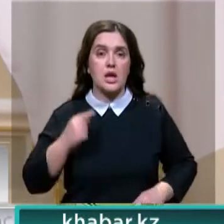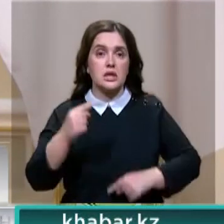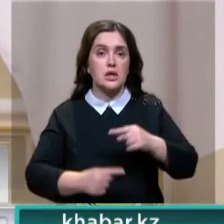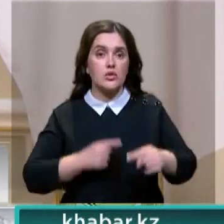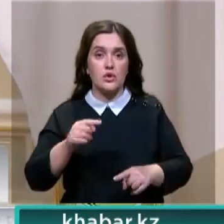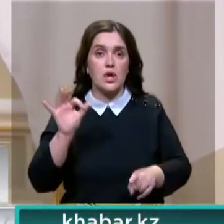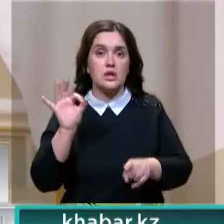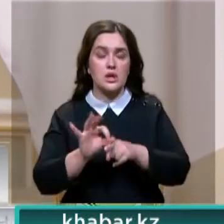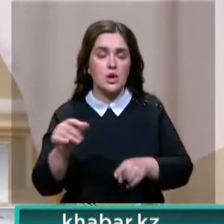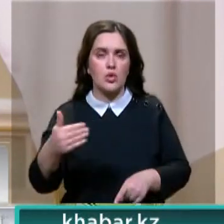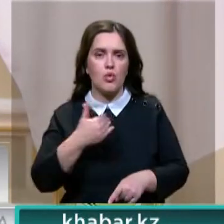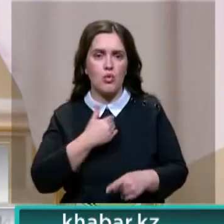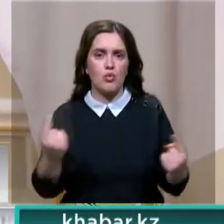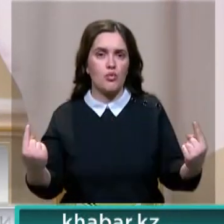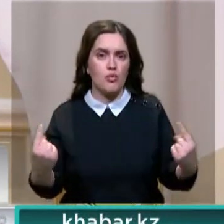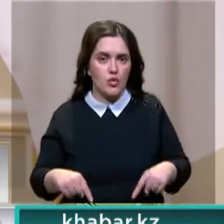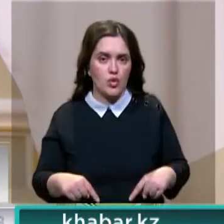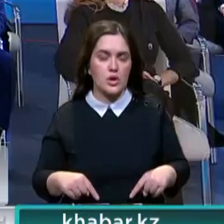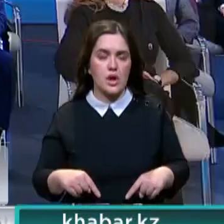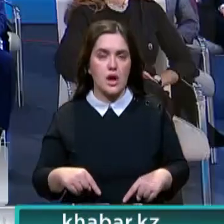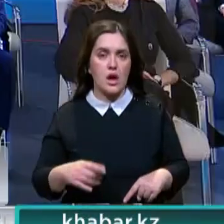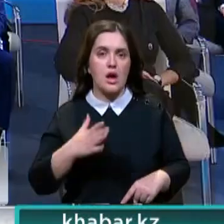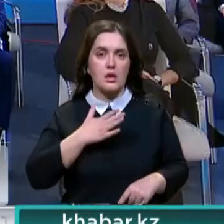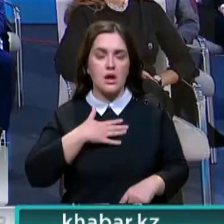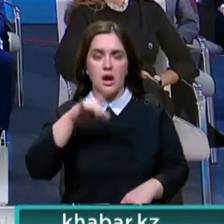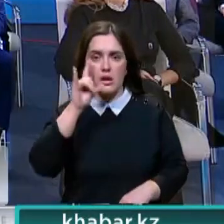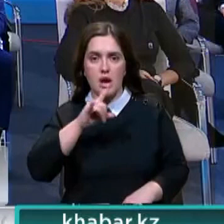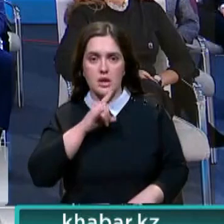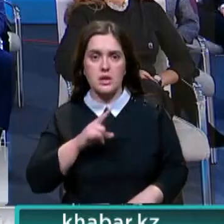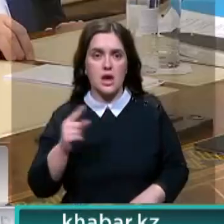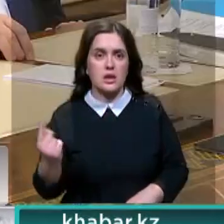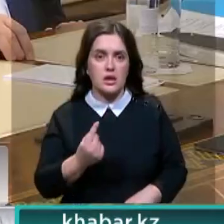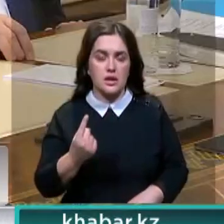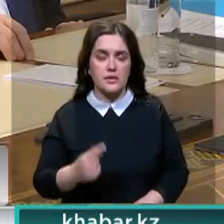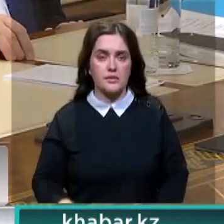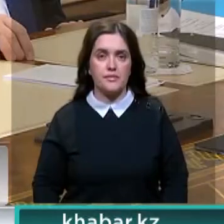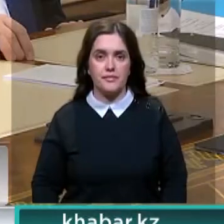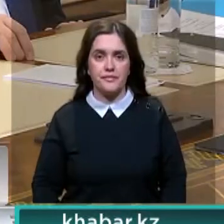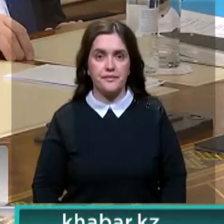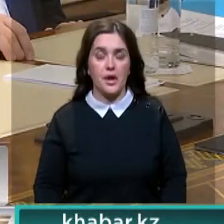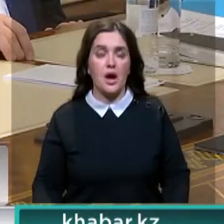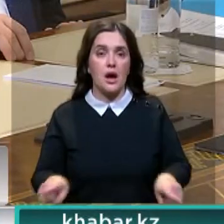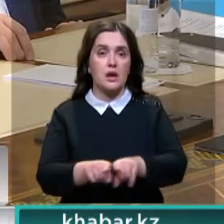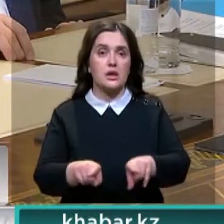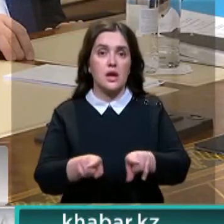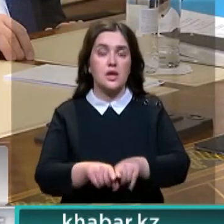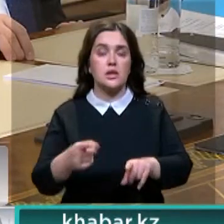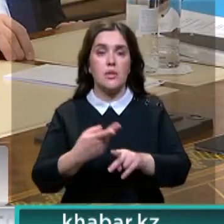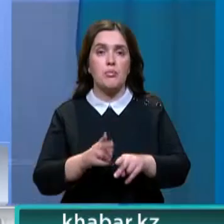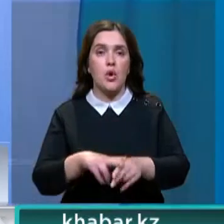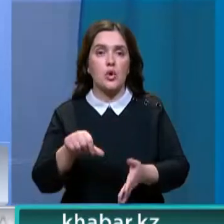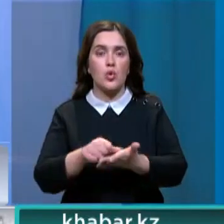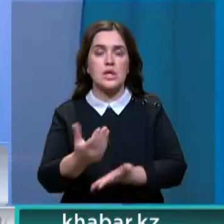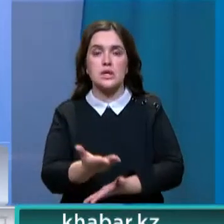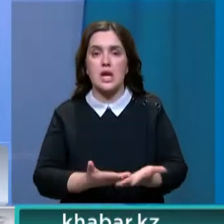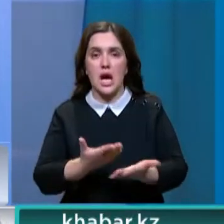нанесения урона нашему единству. Извне и изнутри. Также президент отметил роль Совета матерей в